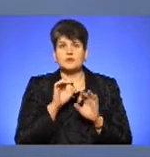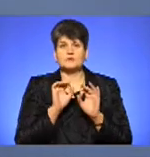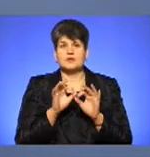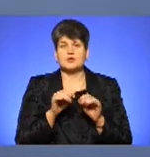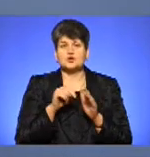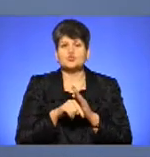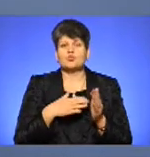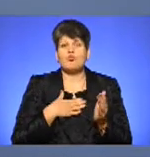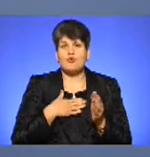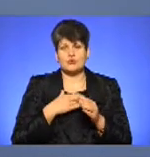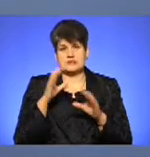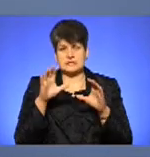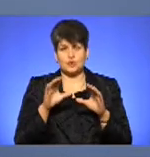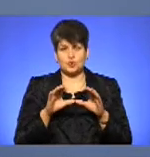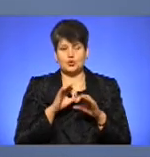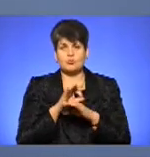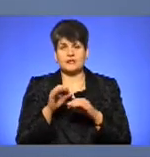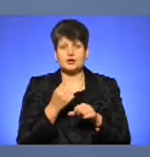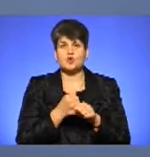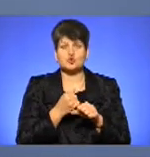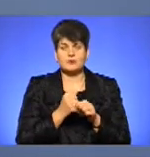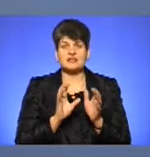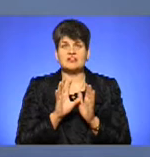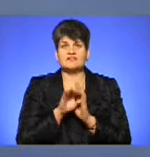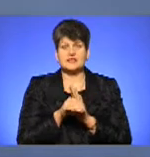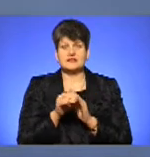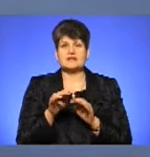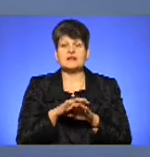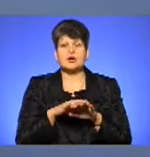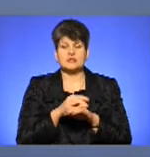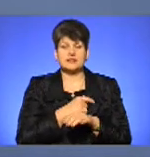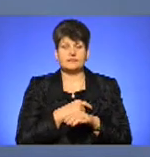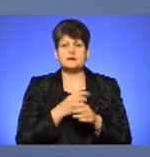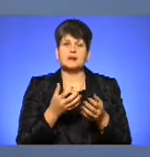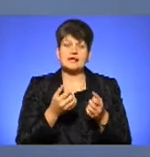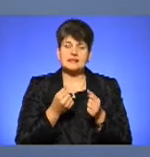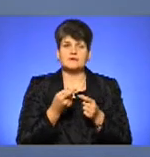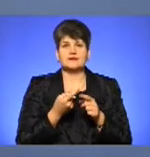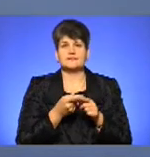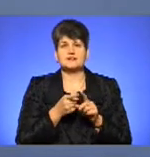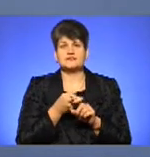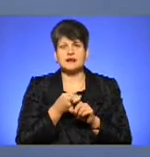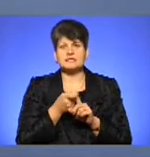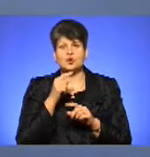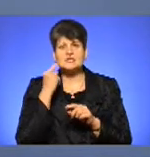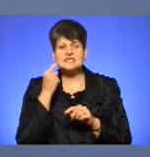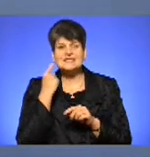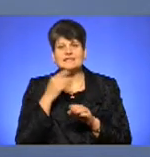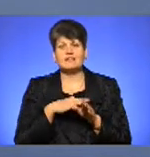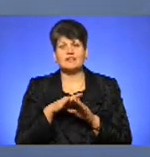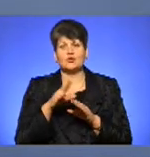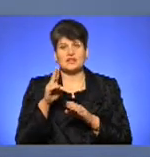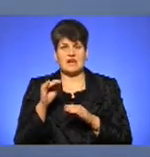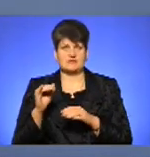законопроекту, який ми розробляли в уряді, але який внесли від народних департаментів він прийнятий, але він стосується російських виконавців, російських.